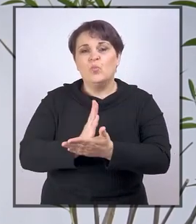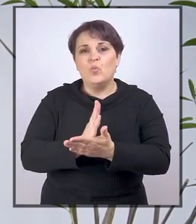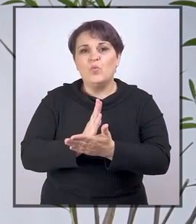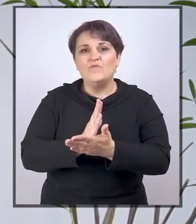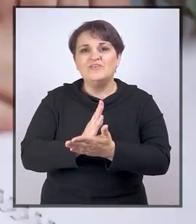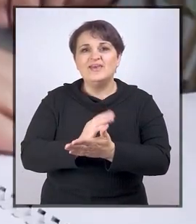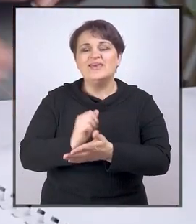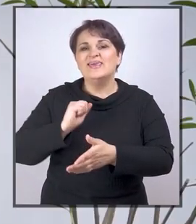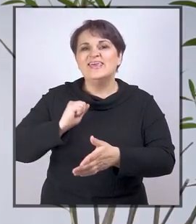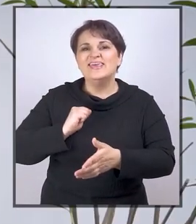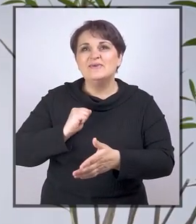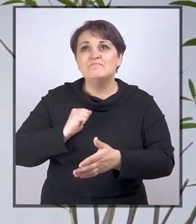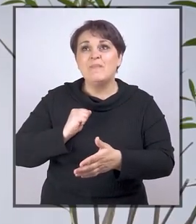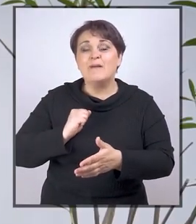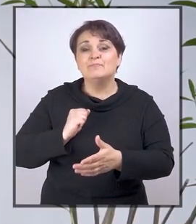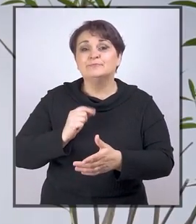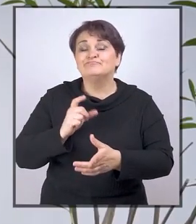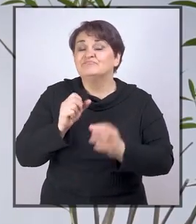Hvala što pratite kanal.